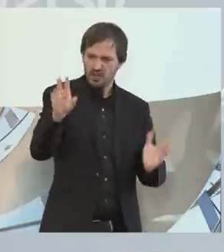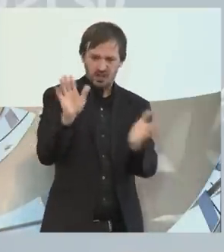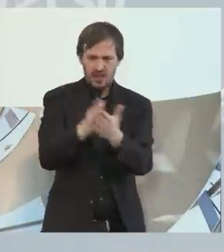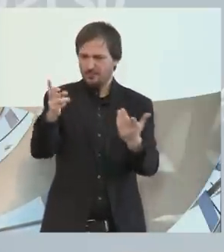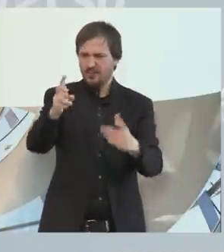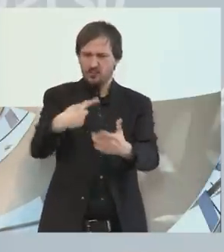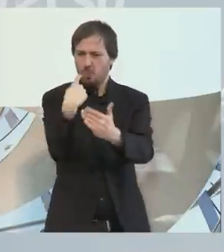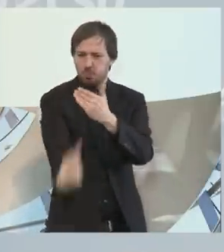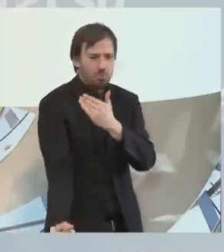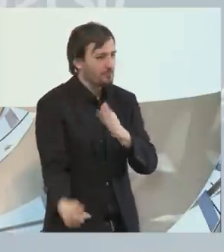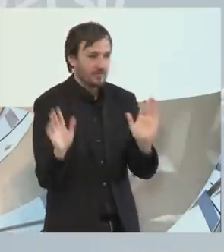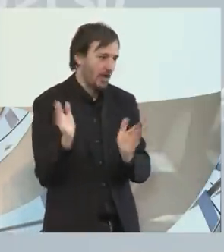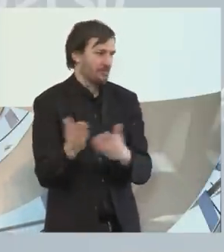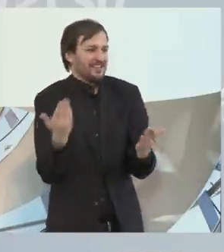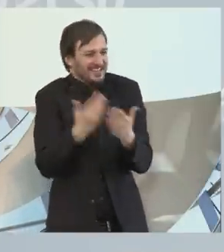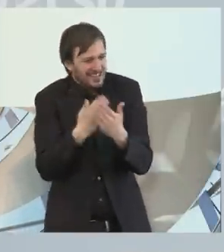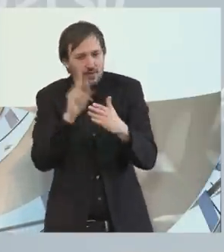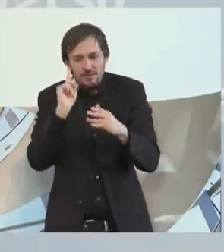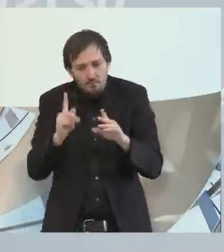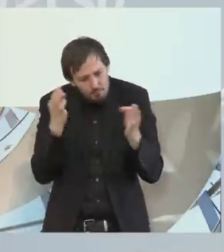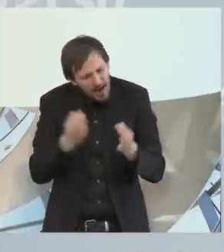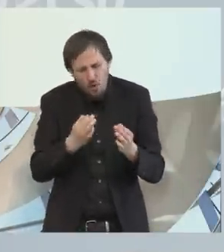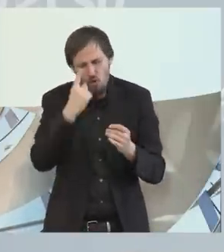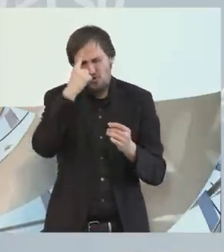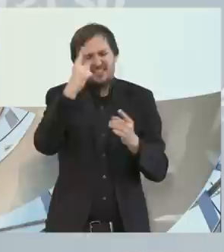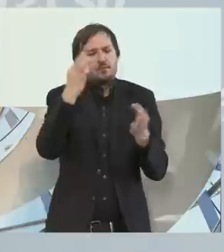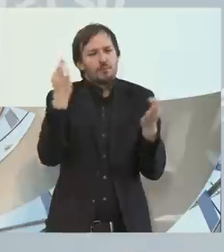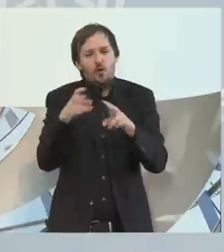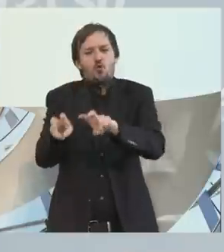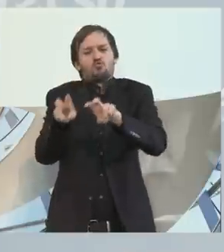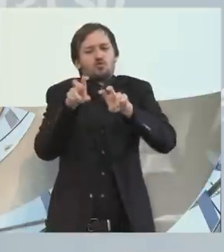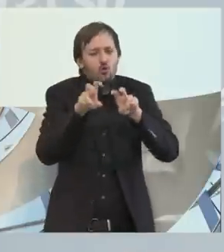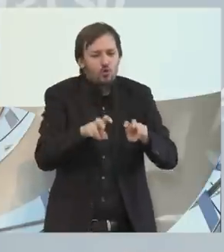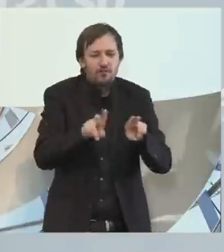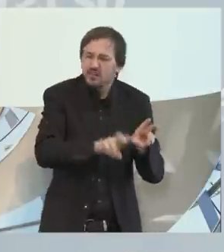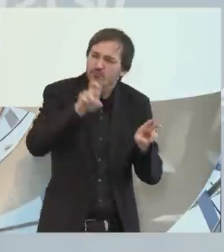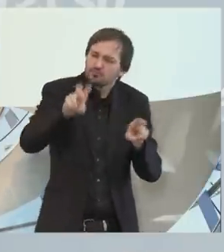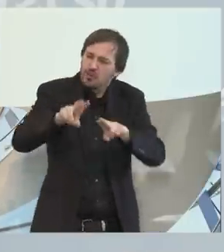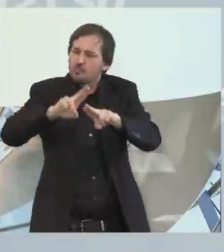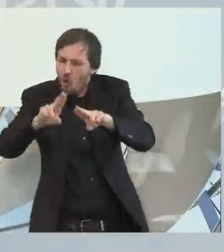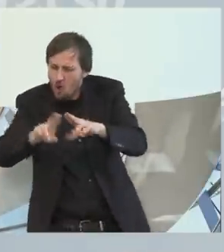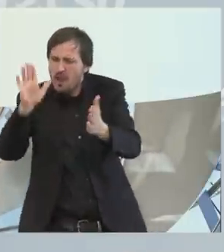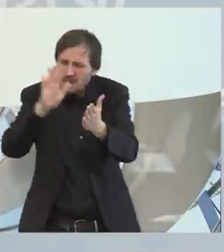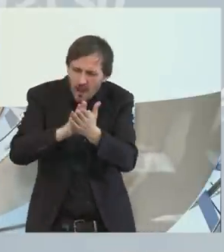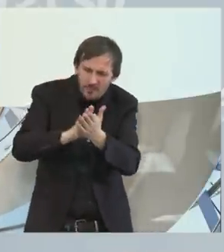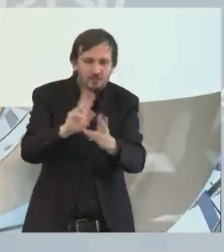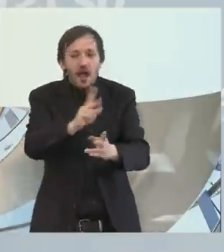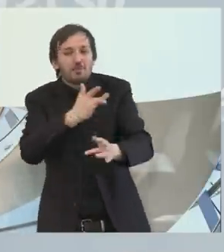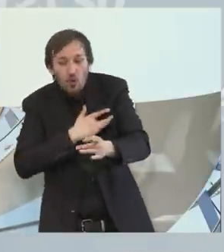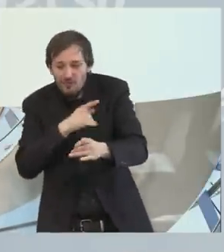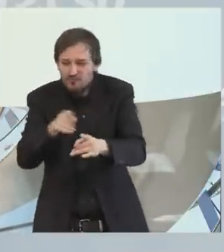unmenschlich. Deshalb Flexibilität im Sinne der Optionen, auch sich erproben zu können für alle Menschen, die hier betroffen